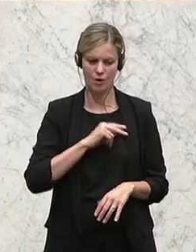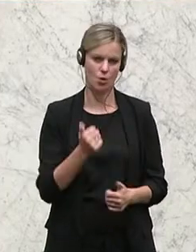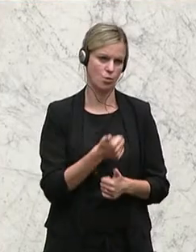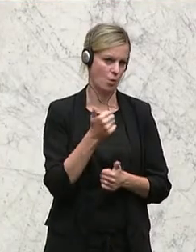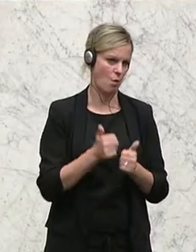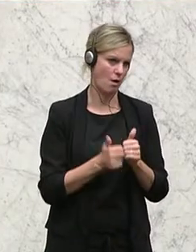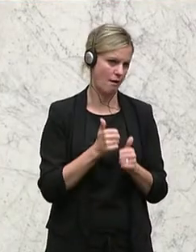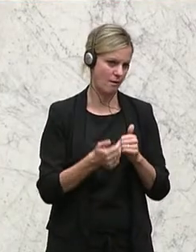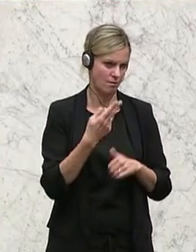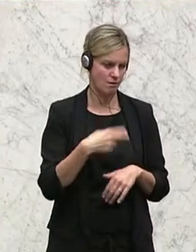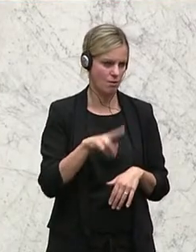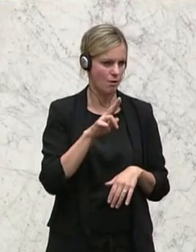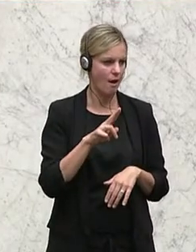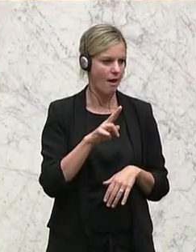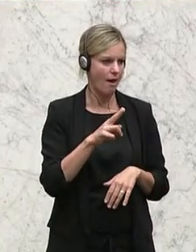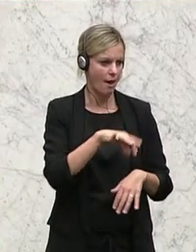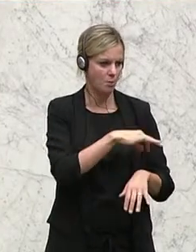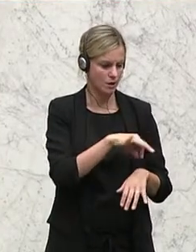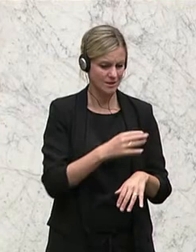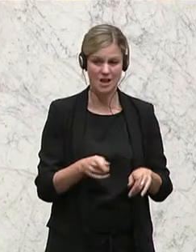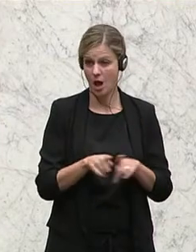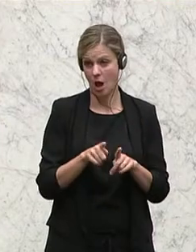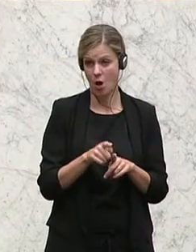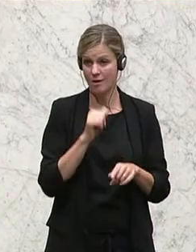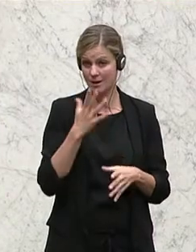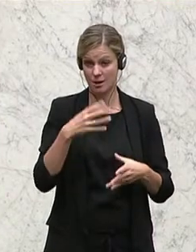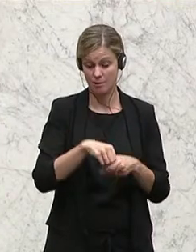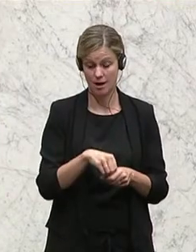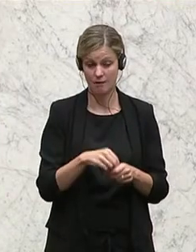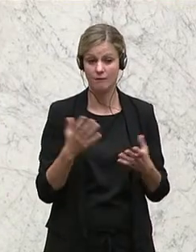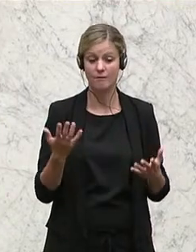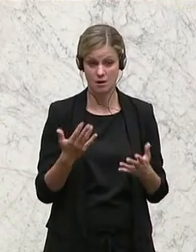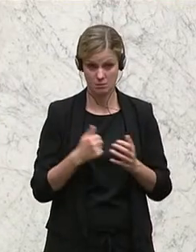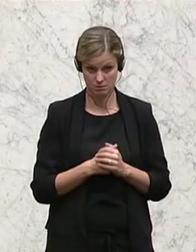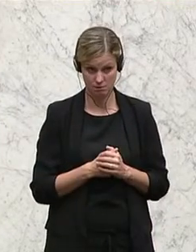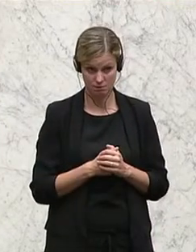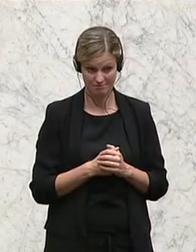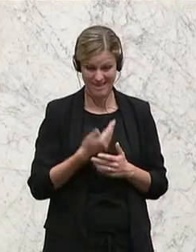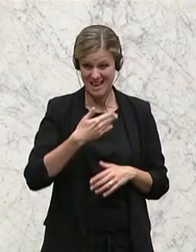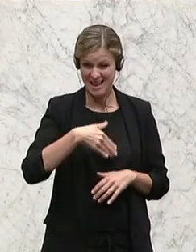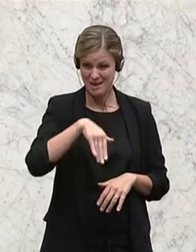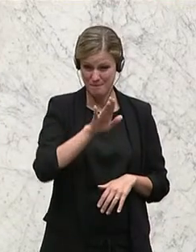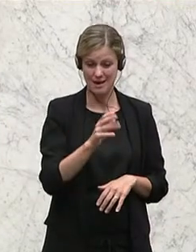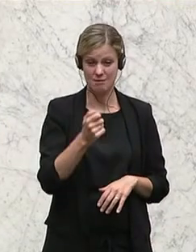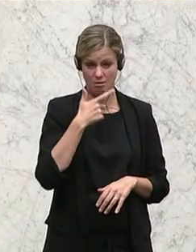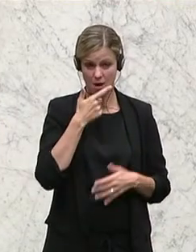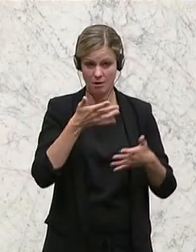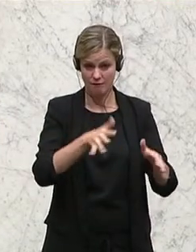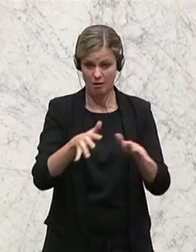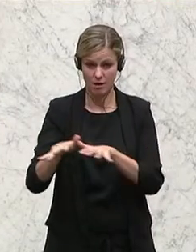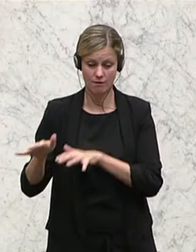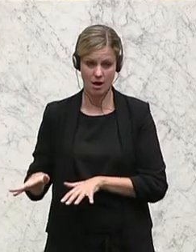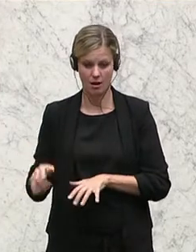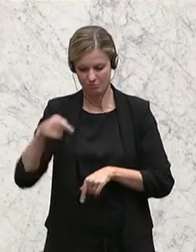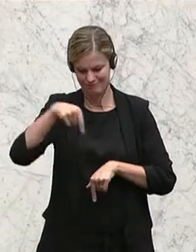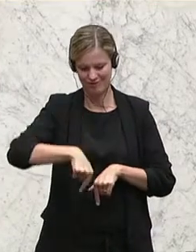eingerechnet in diese Berechnung ist die Darstellung von Herrn Bundeskanzler, dass die meisten Dublin-Fälle doch